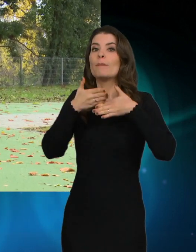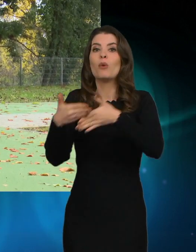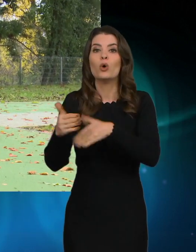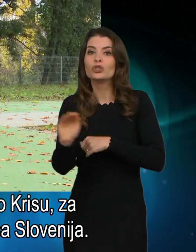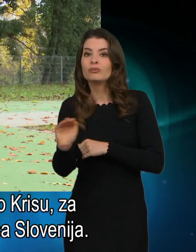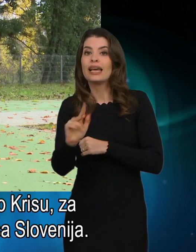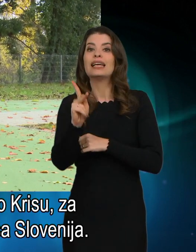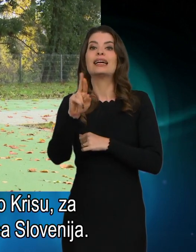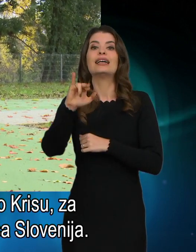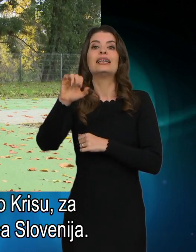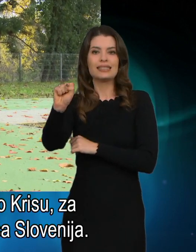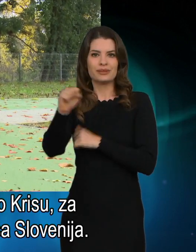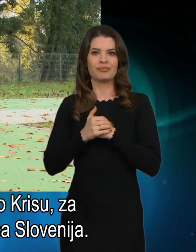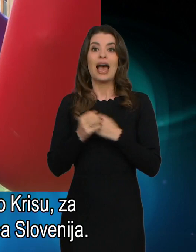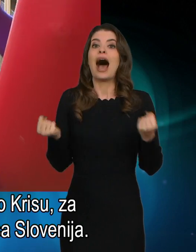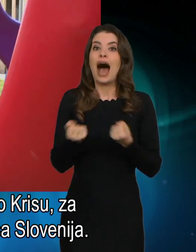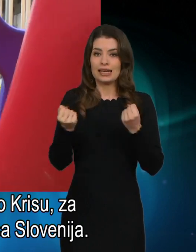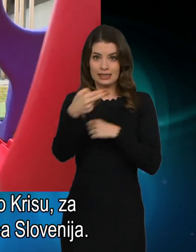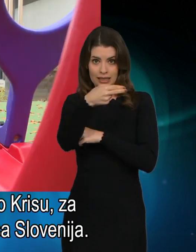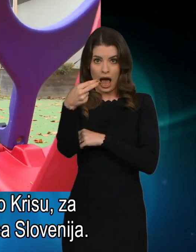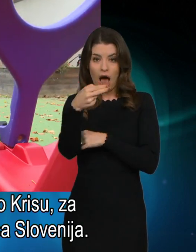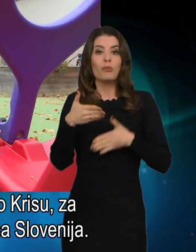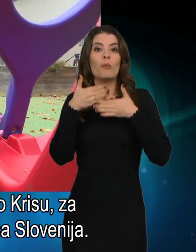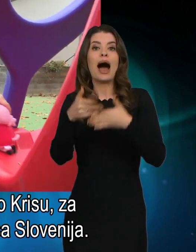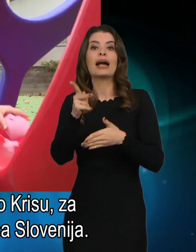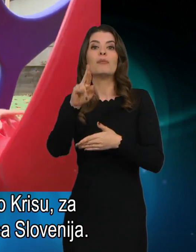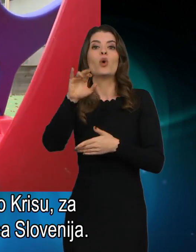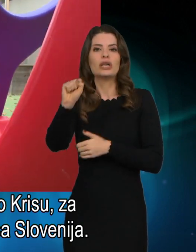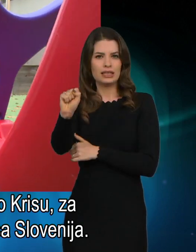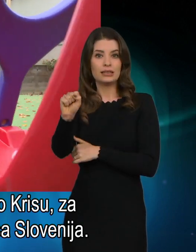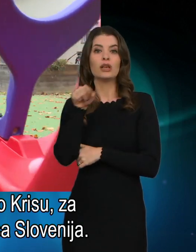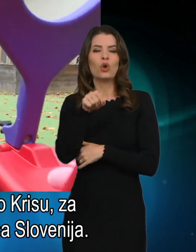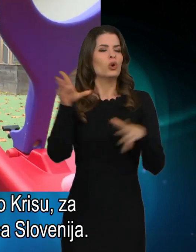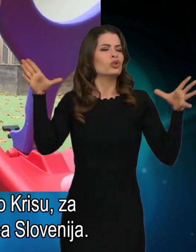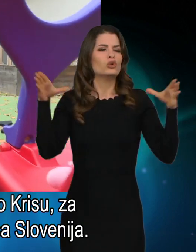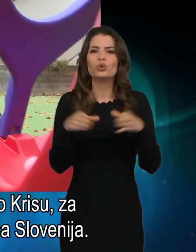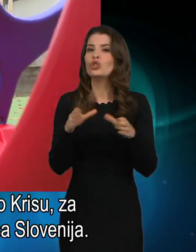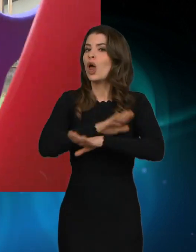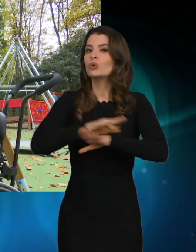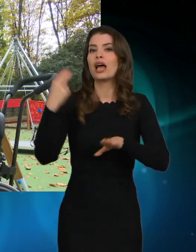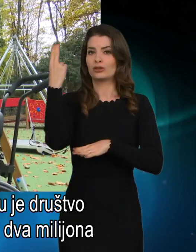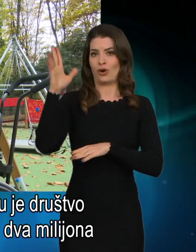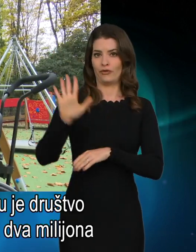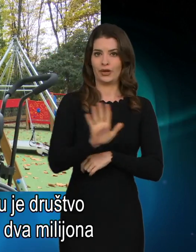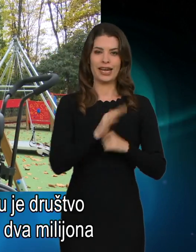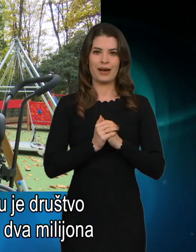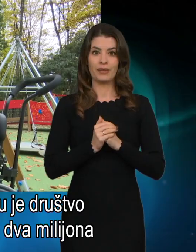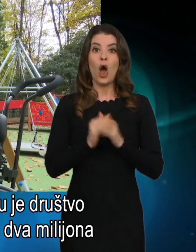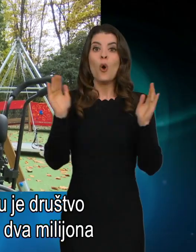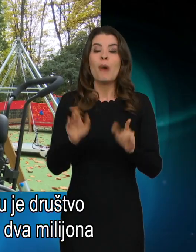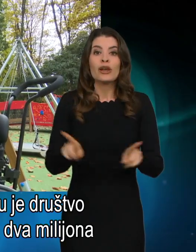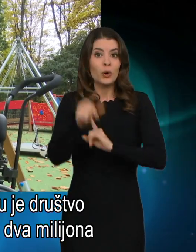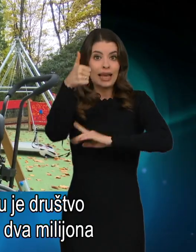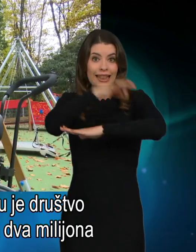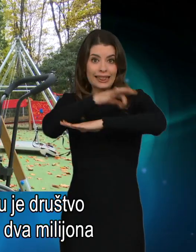krisu in v akciji Pomagajmo krisu, za katero se je združila vsa Slovenija. V manj kot enem